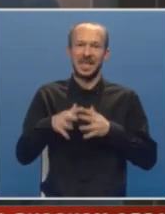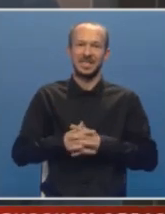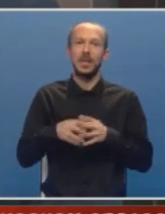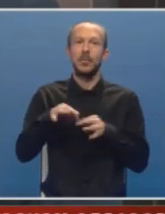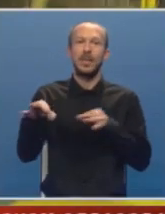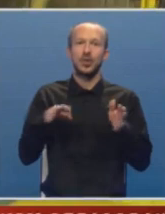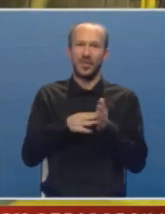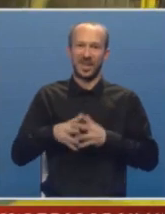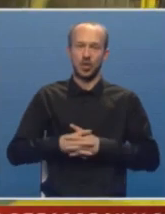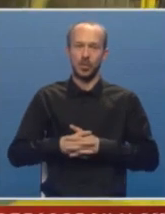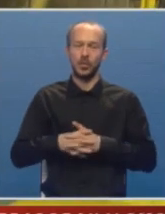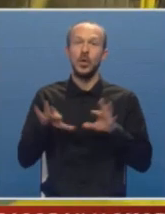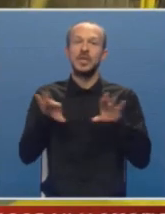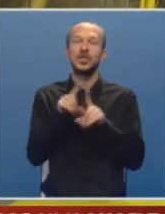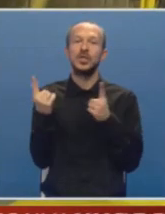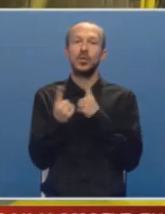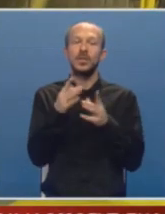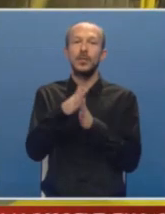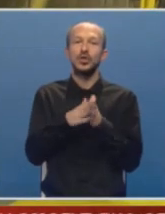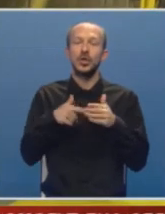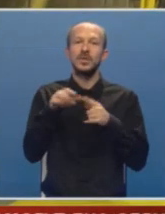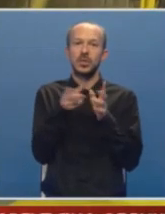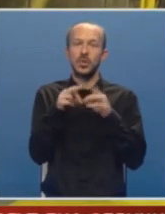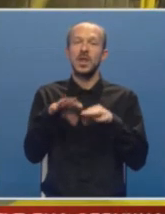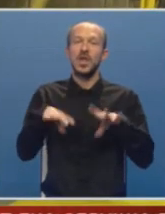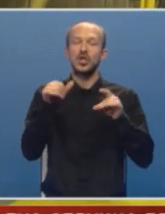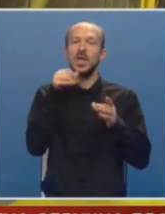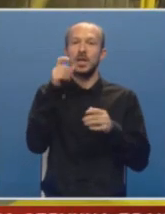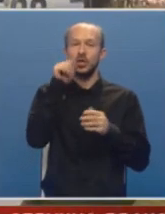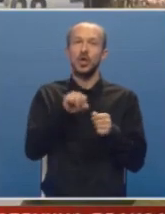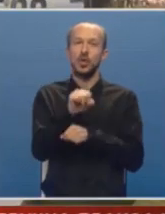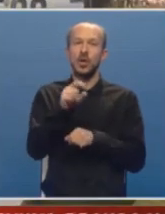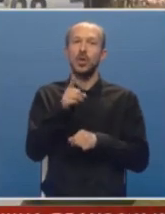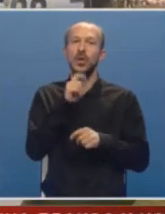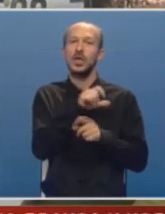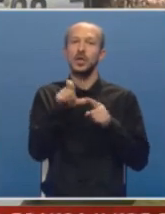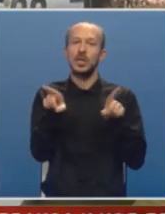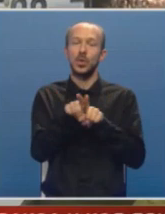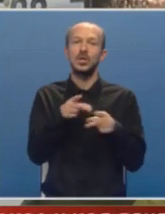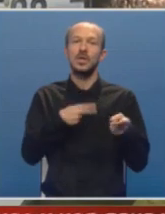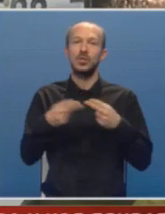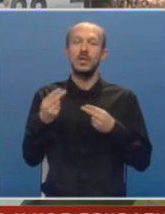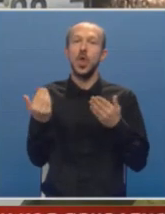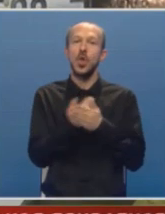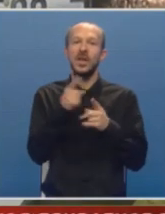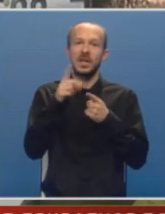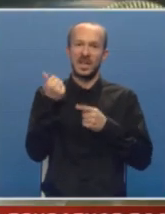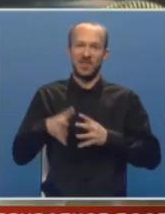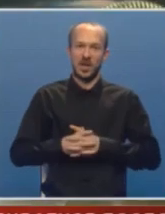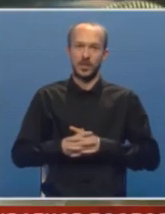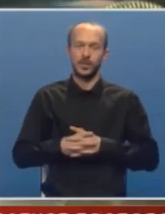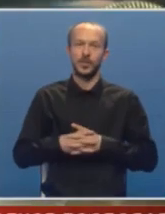po metru kvadratu. U sličnoj situaciji početkom sezone su se našli građani Doboja kojima su takođe ispostavljene nove tarife.